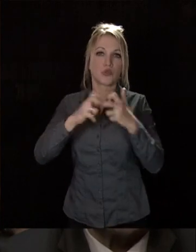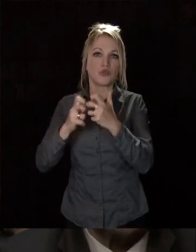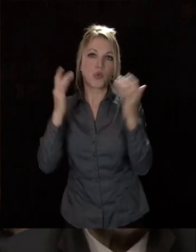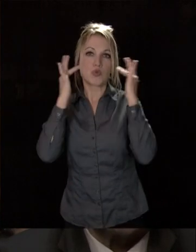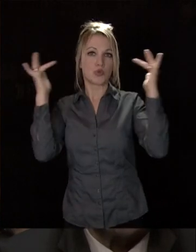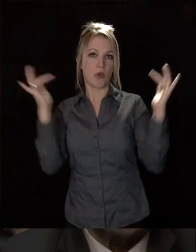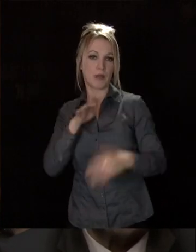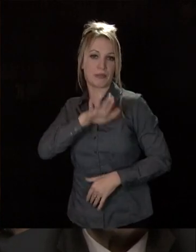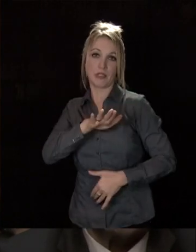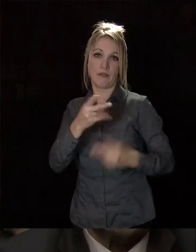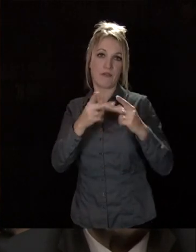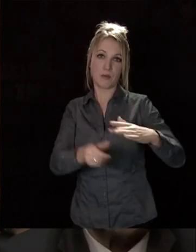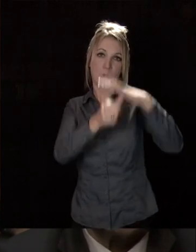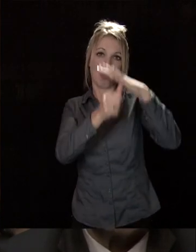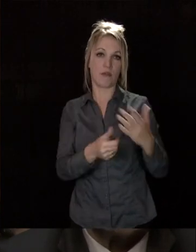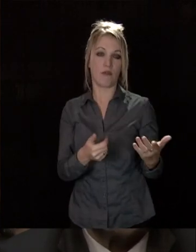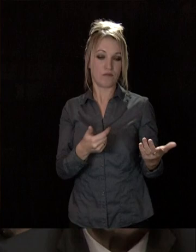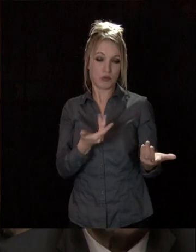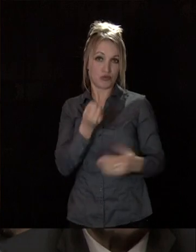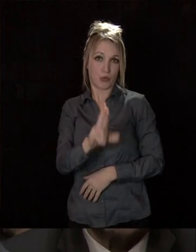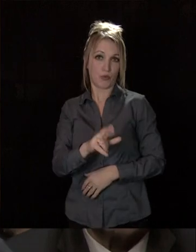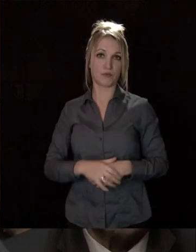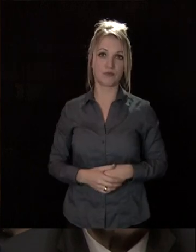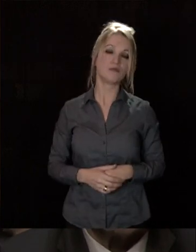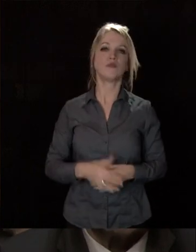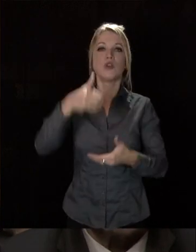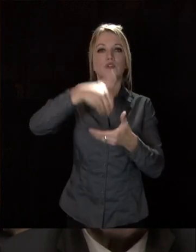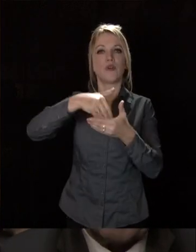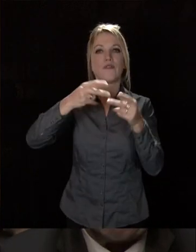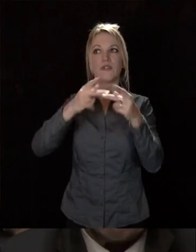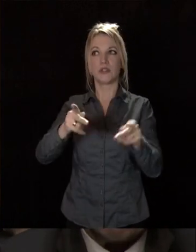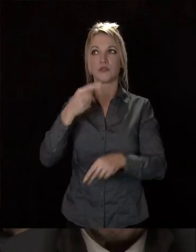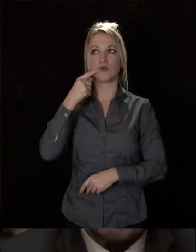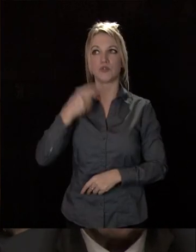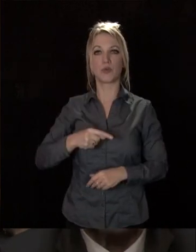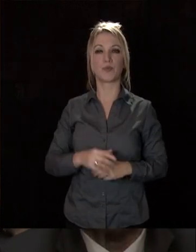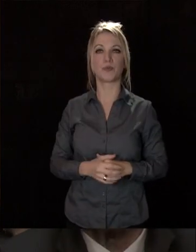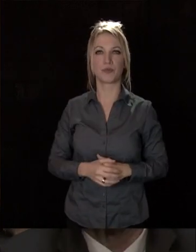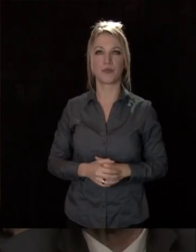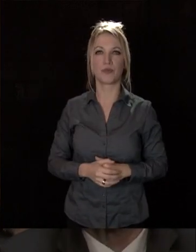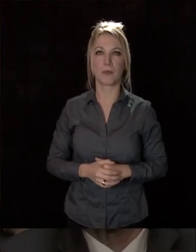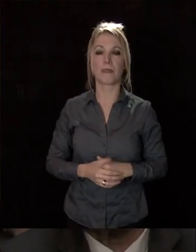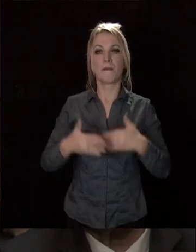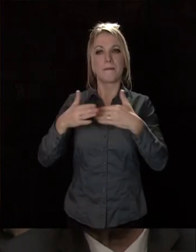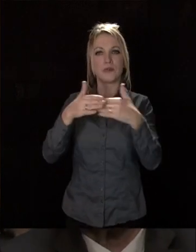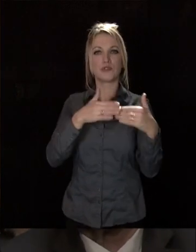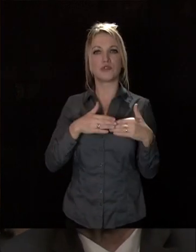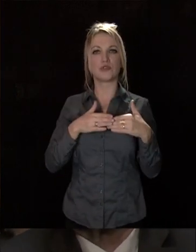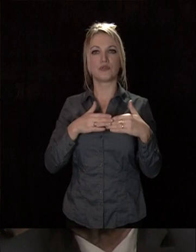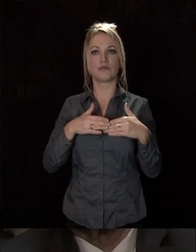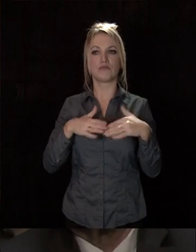structurels dignes d'une métropole. n'y a pas à en douter. Au cœur de la ville, comment dire, autour d'une cour